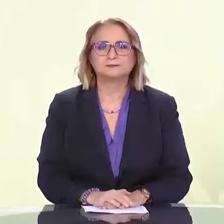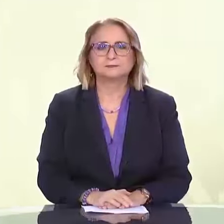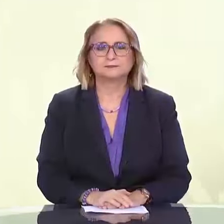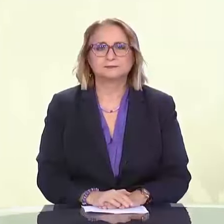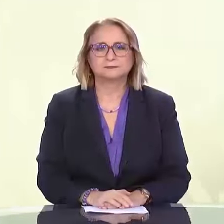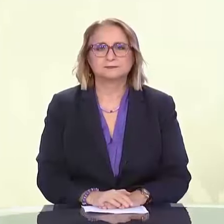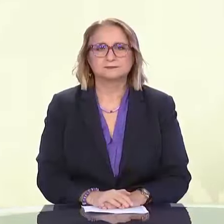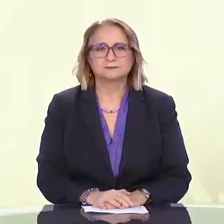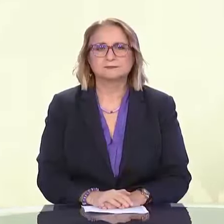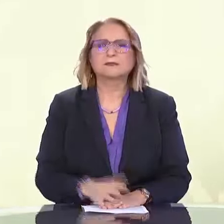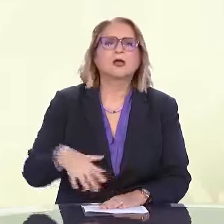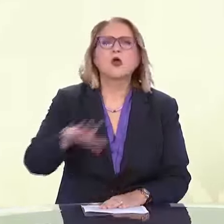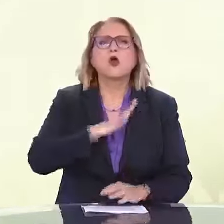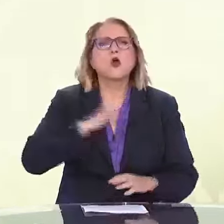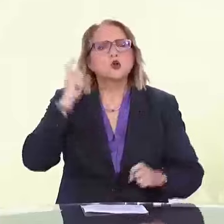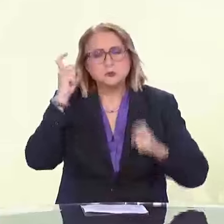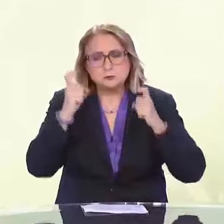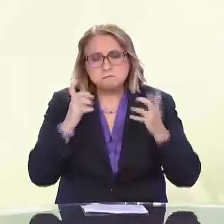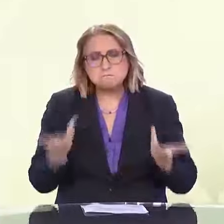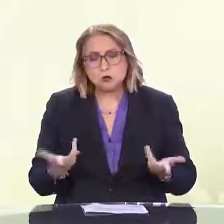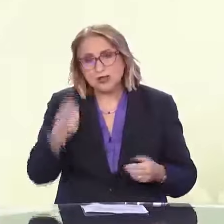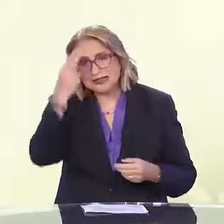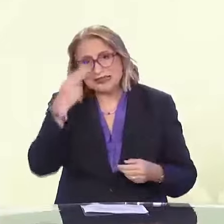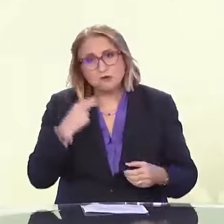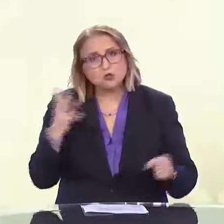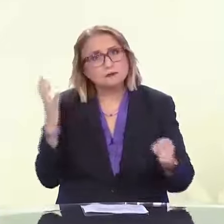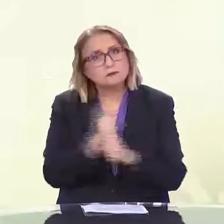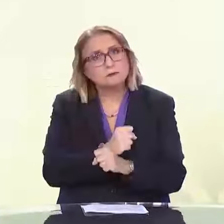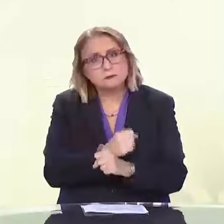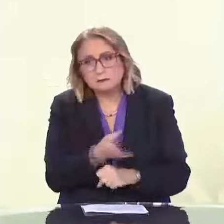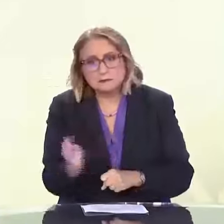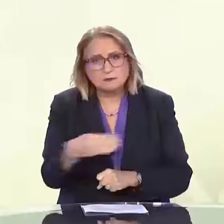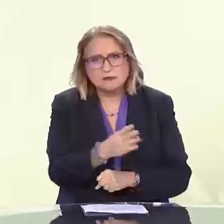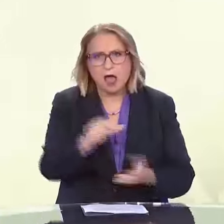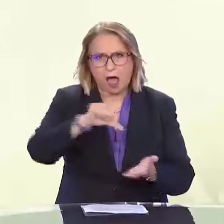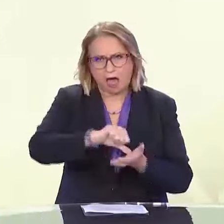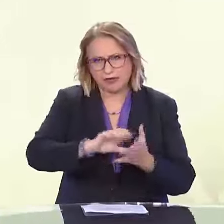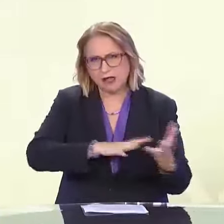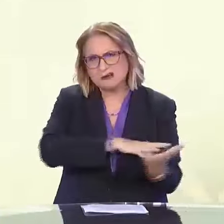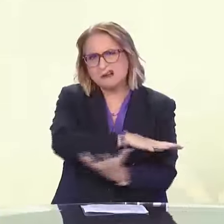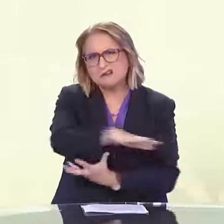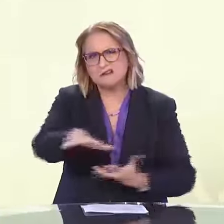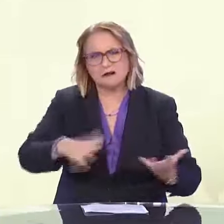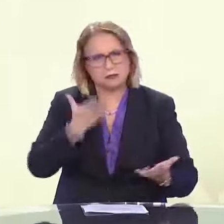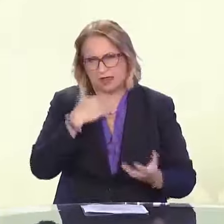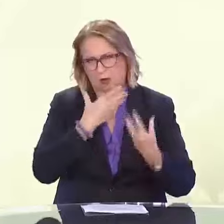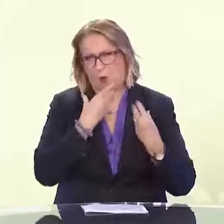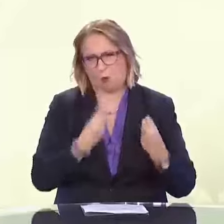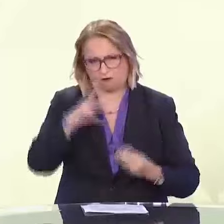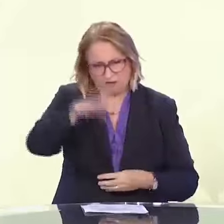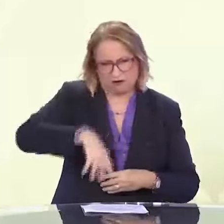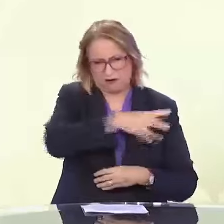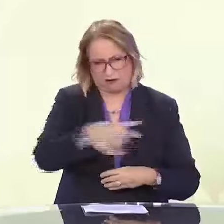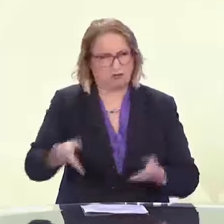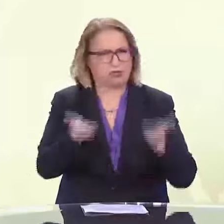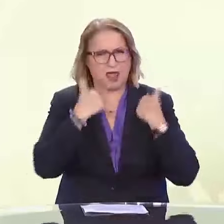Ο περισσότερος κόσμος αναρωτιέται πώς ένας τυφλός μπορεί να προσανατολιστεί σε μία άναρχη πόλη. Στο επόμενο λεπτό θα συνειδητοποιήσουμε ότι σε κάθε